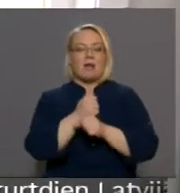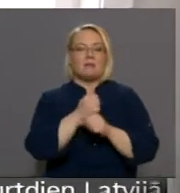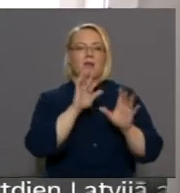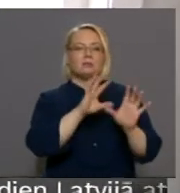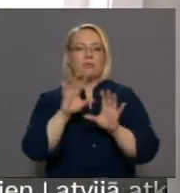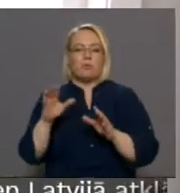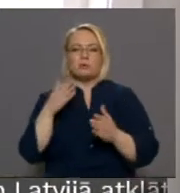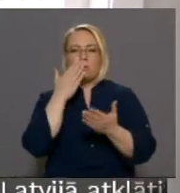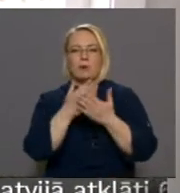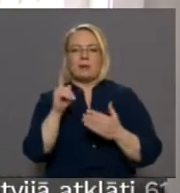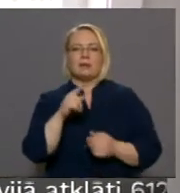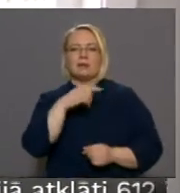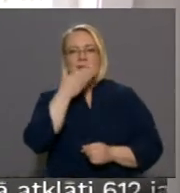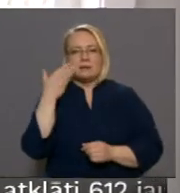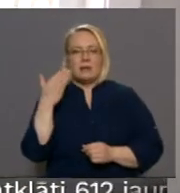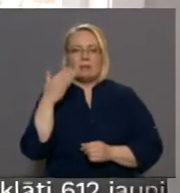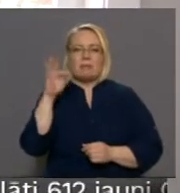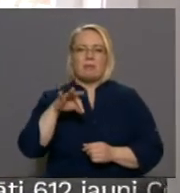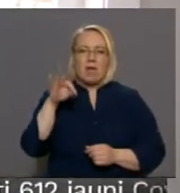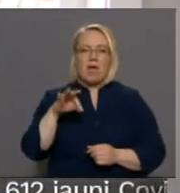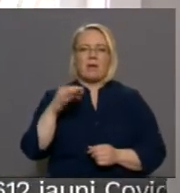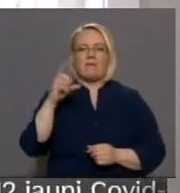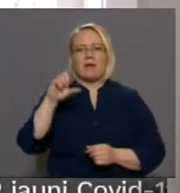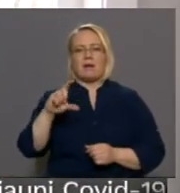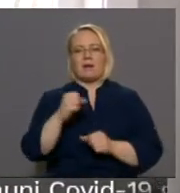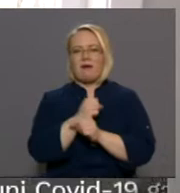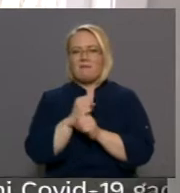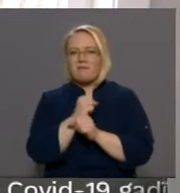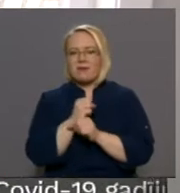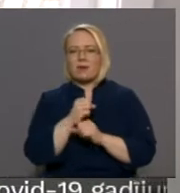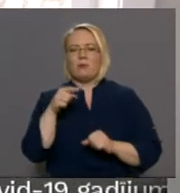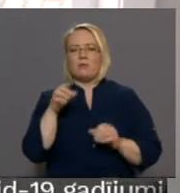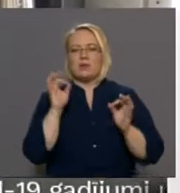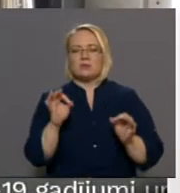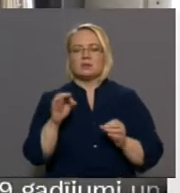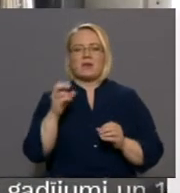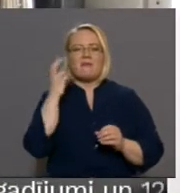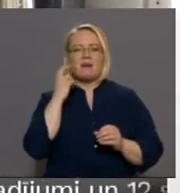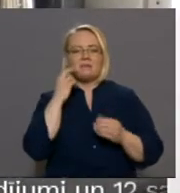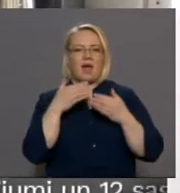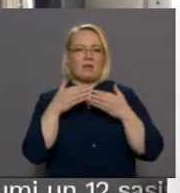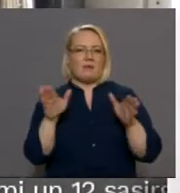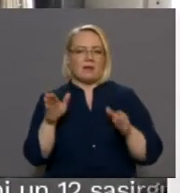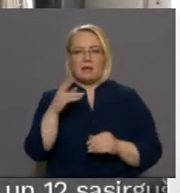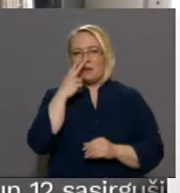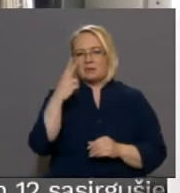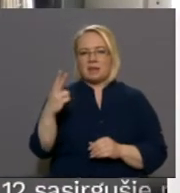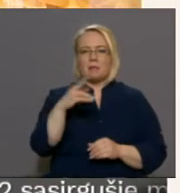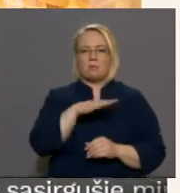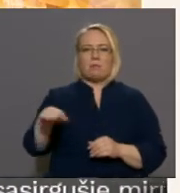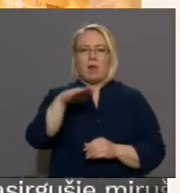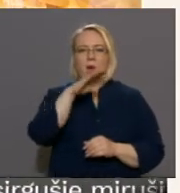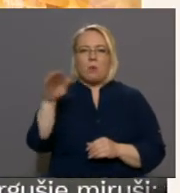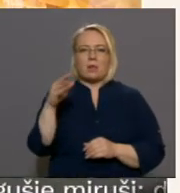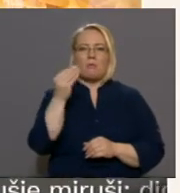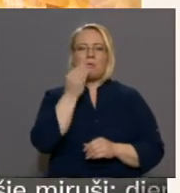izrādīt, ir silta tēja vai tas ir kafijas. Tieši tie ir tie brīži, kad arī vecāki sāk atvērties. Ja mēs skatāmies uz šiem plauktiem, kur